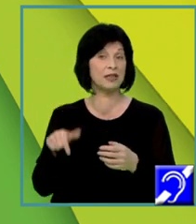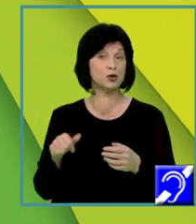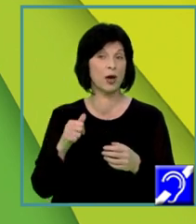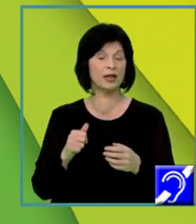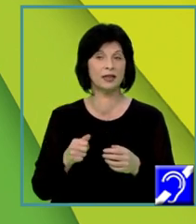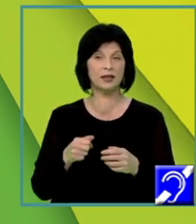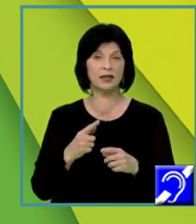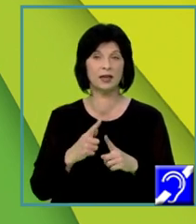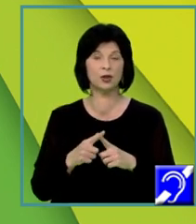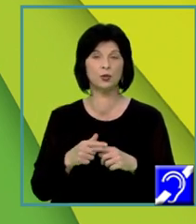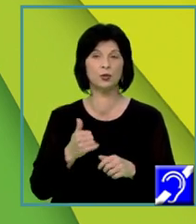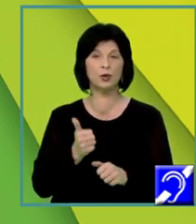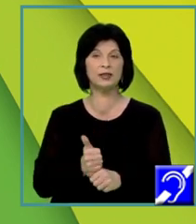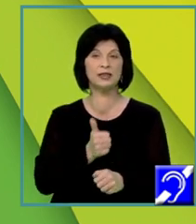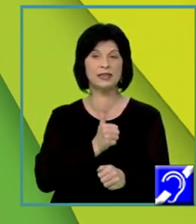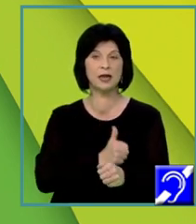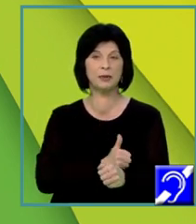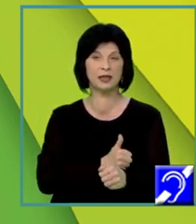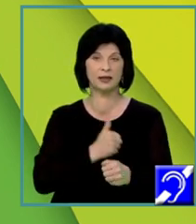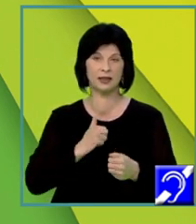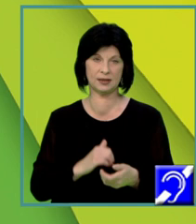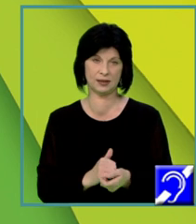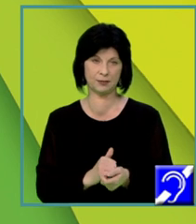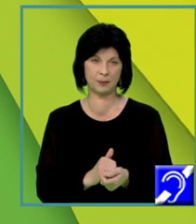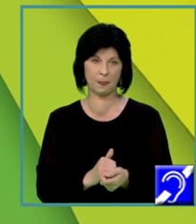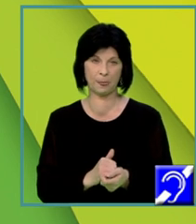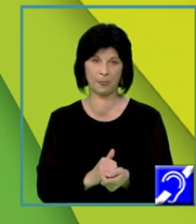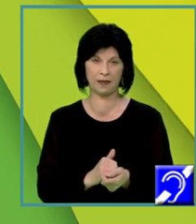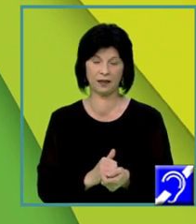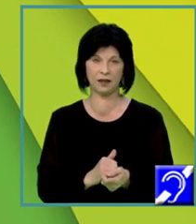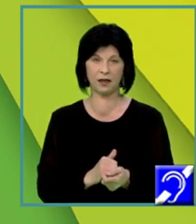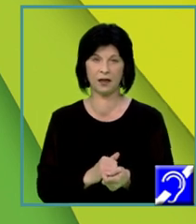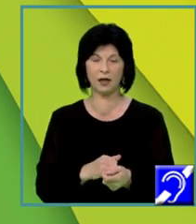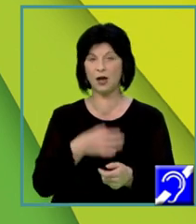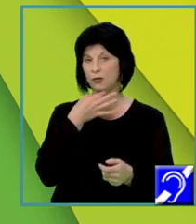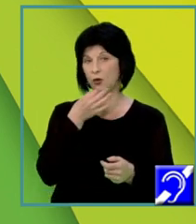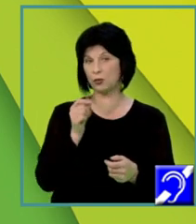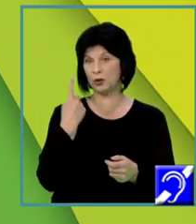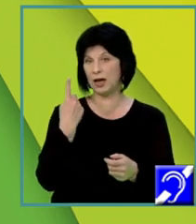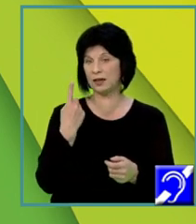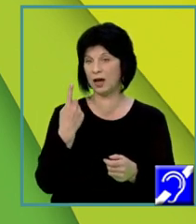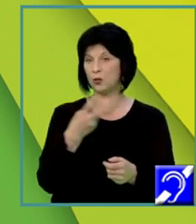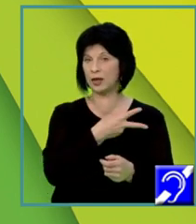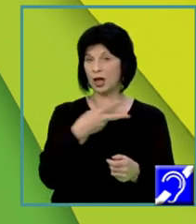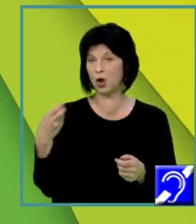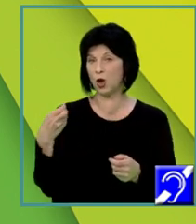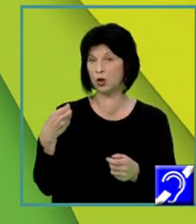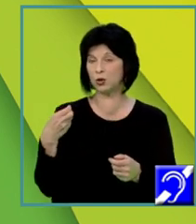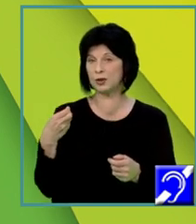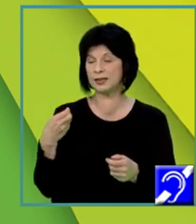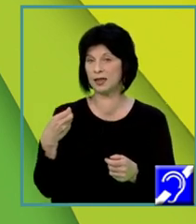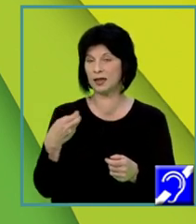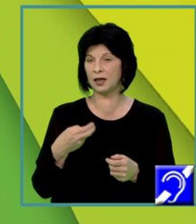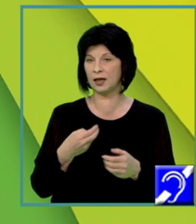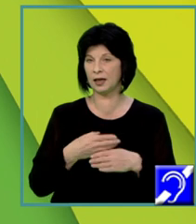exemplul unui sportiv preferat. Formularea unei concluzii pertinente. Un punct. Conectorul în concluzie.